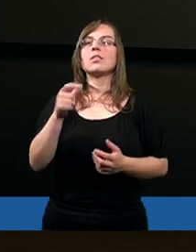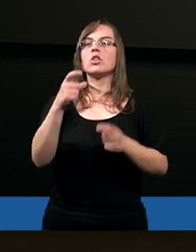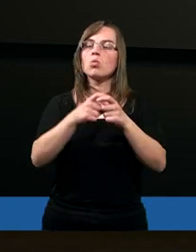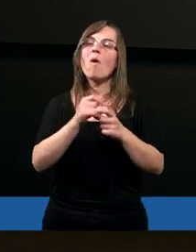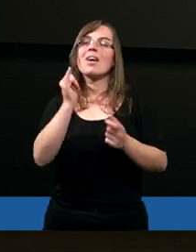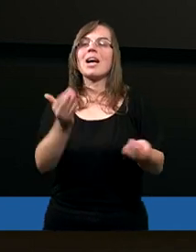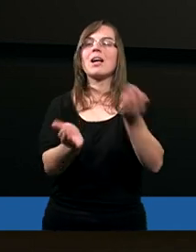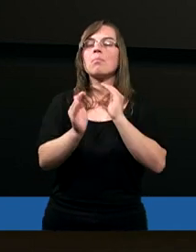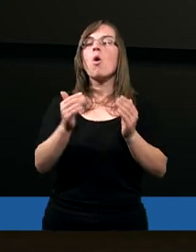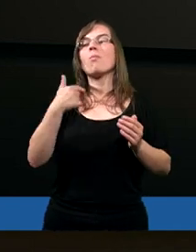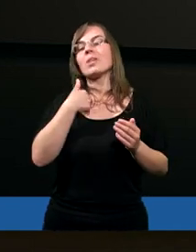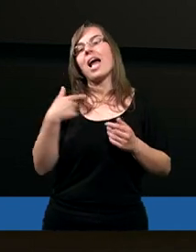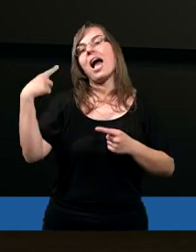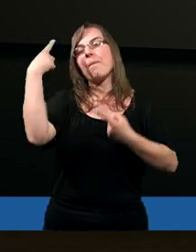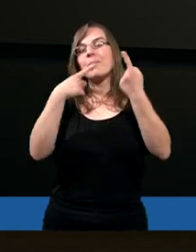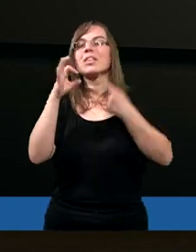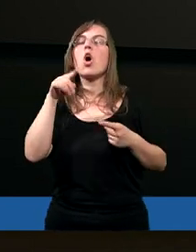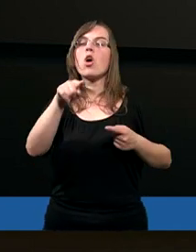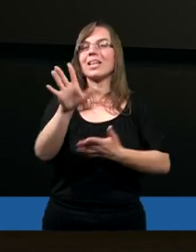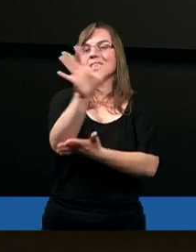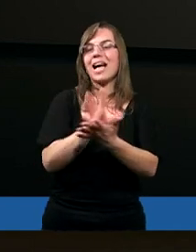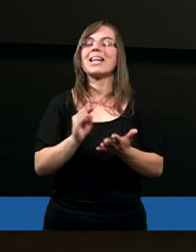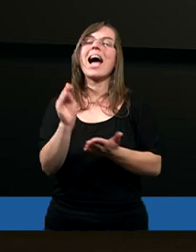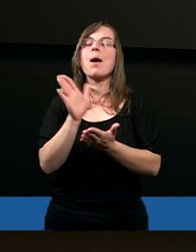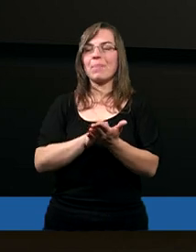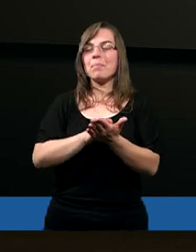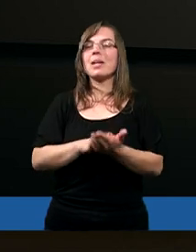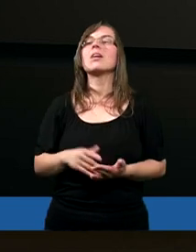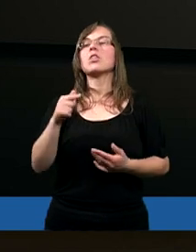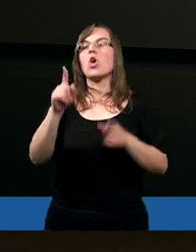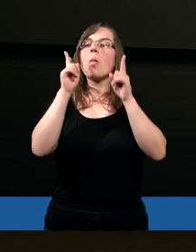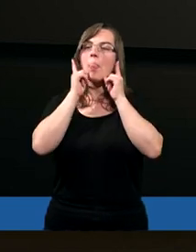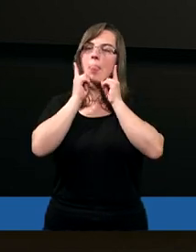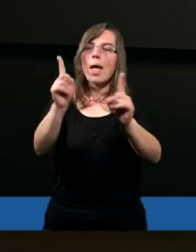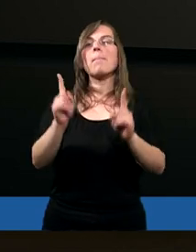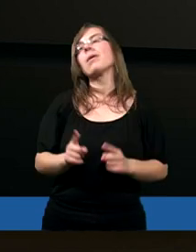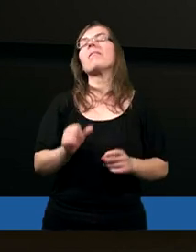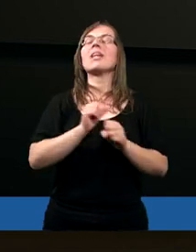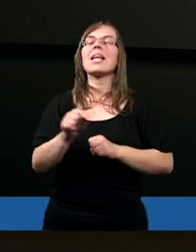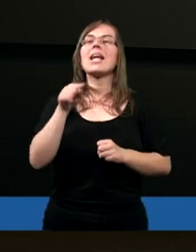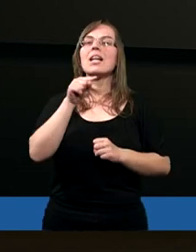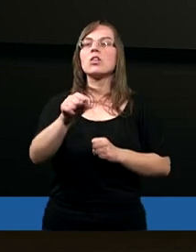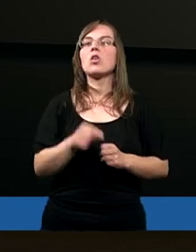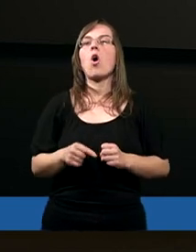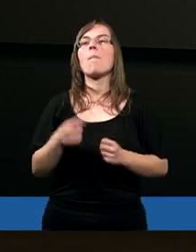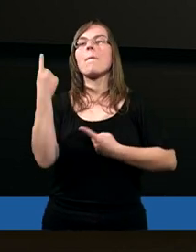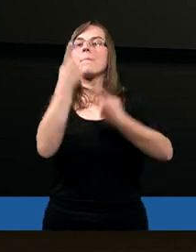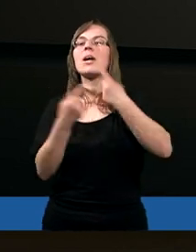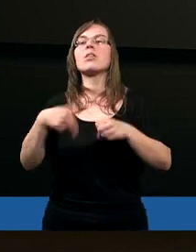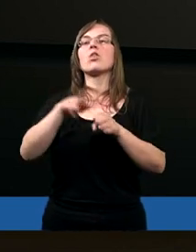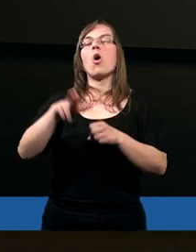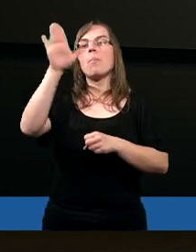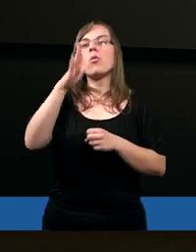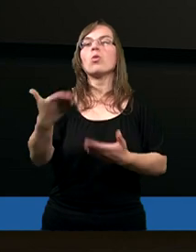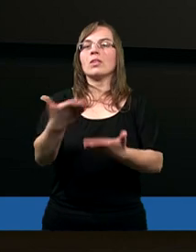to, w jaki sposób ja myślę o tych tekstach biblijnych, prawda, to naprawdę jest to myśl,